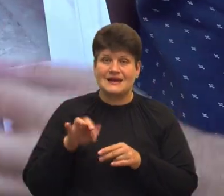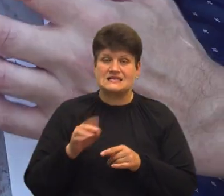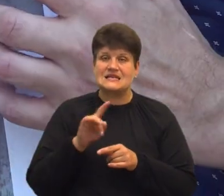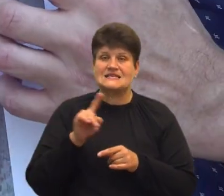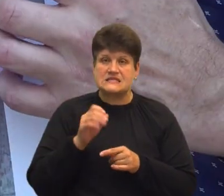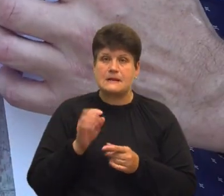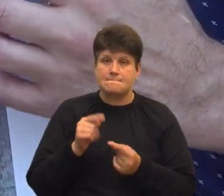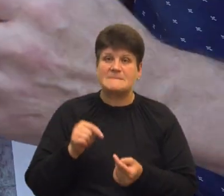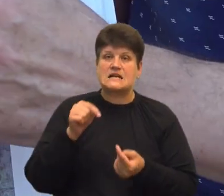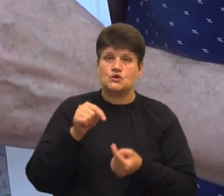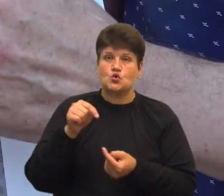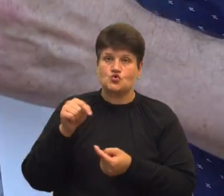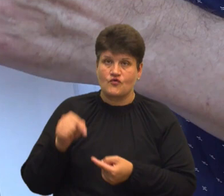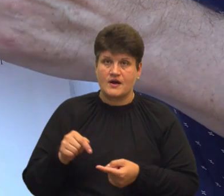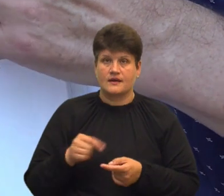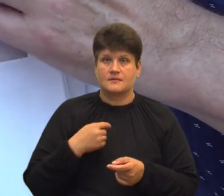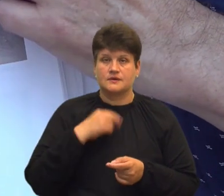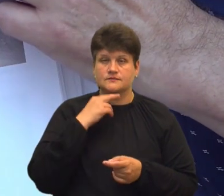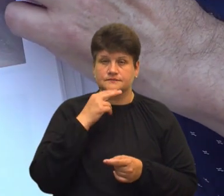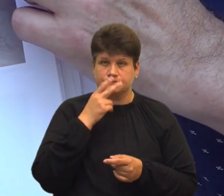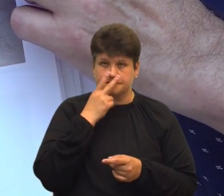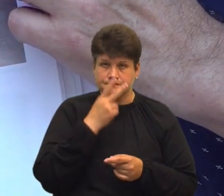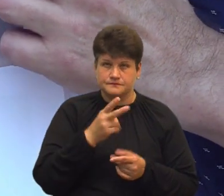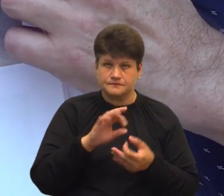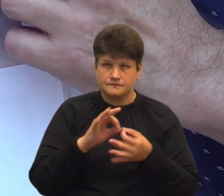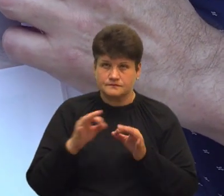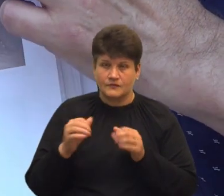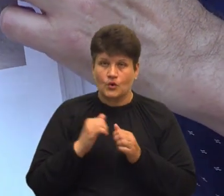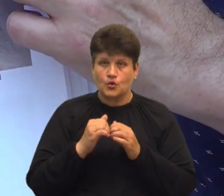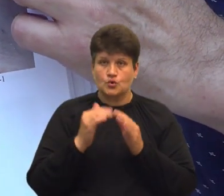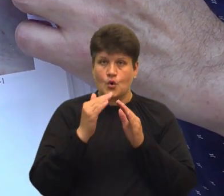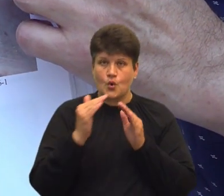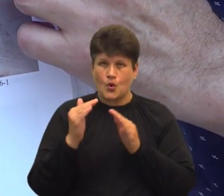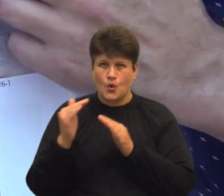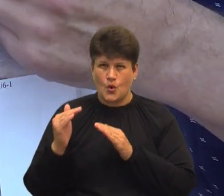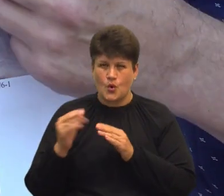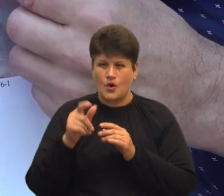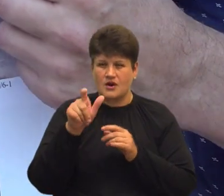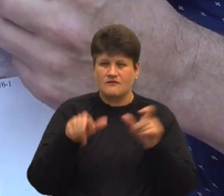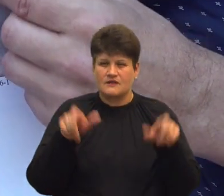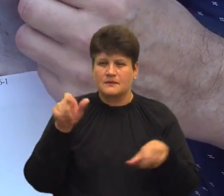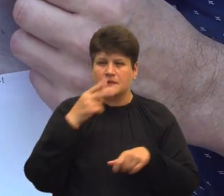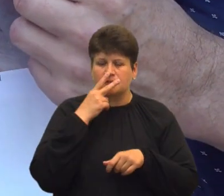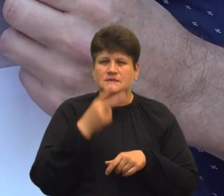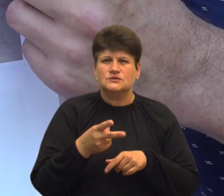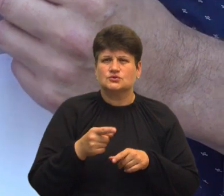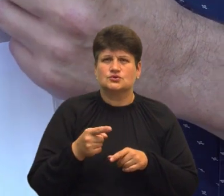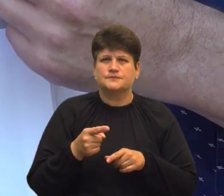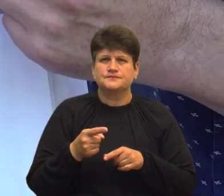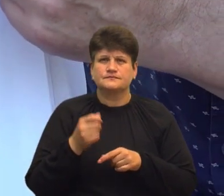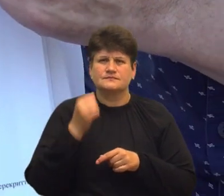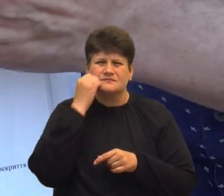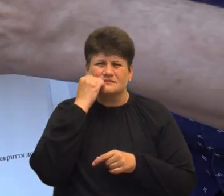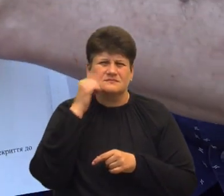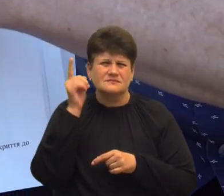детальному обстеженні кожної кроку ми переконалися, що на сьогоднішній день жодного автентичного елементу не